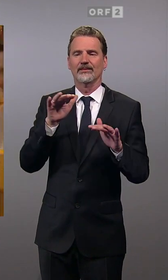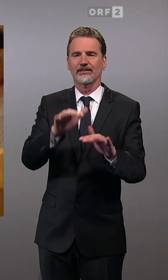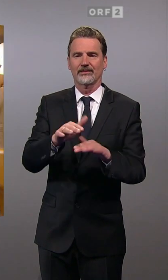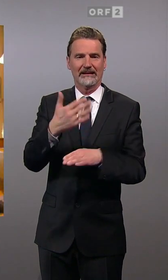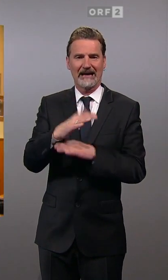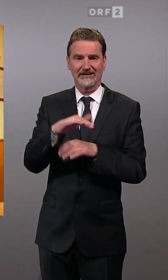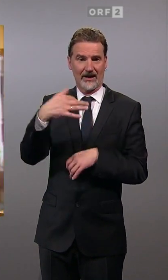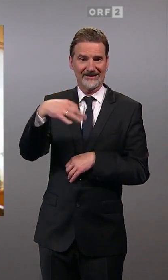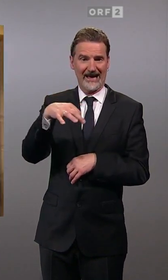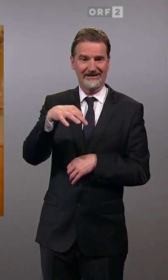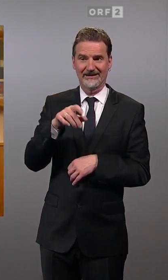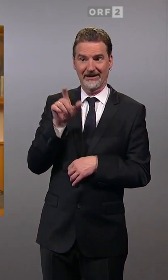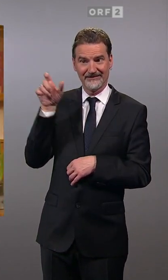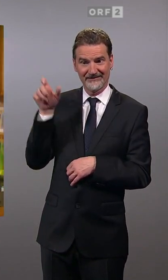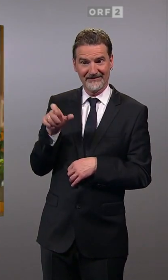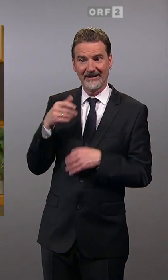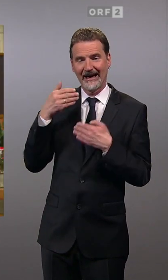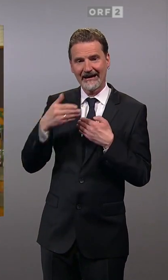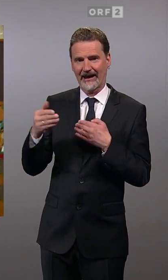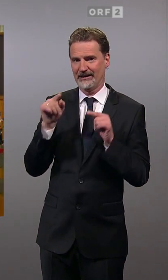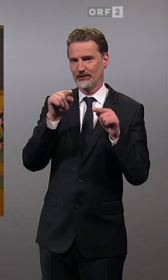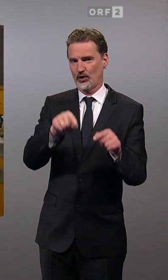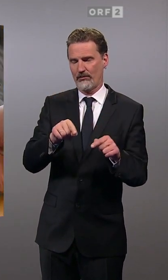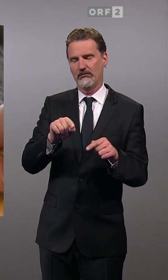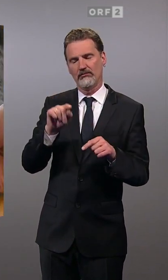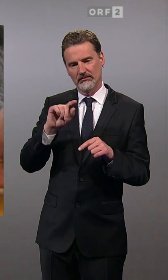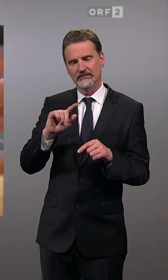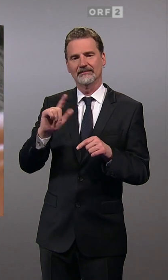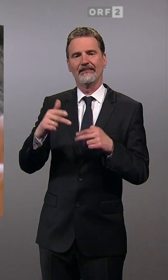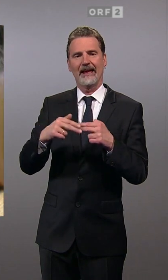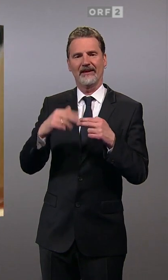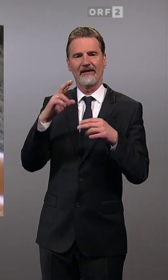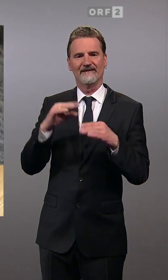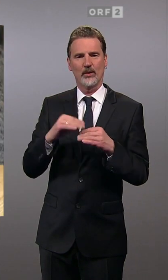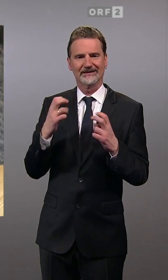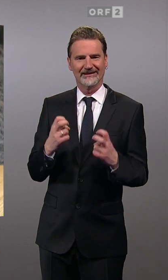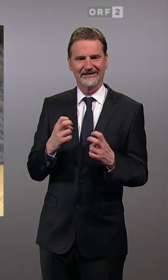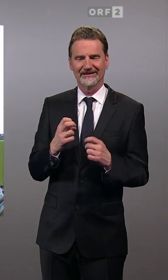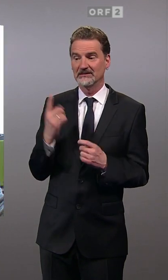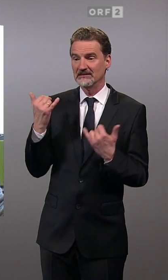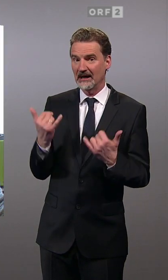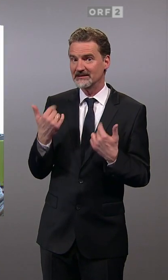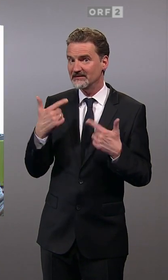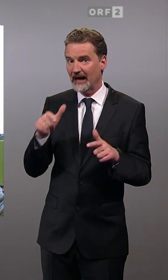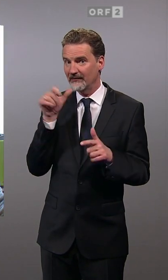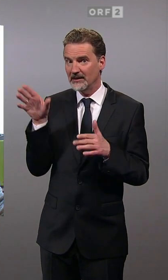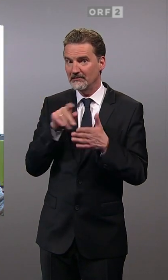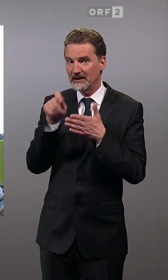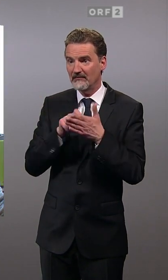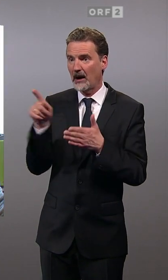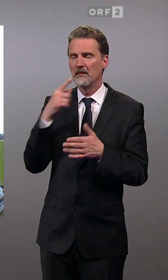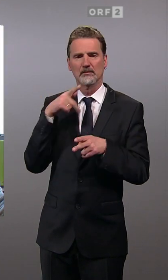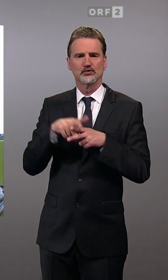Martin Gößler kommt regelmäßig zu seinem Nebenwohnsitz in Breitenstein. Dass er diesmal nicht mitwählen darf, stört ihn aber nicht.